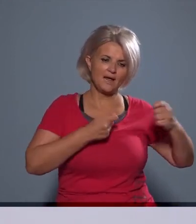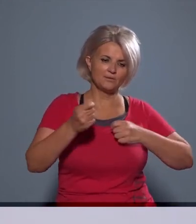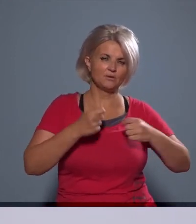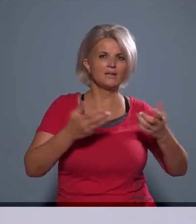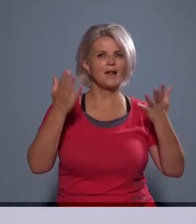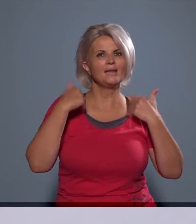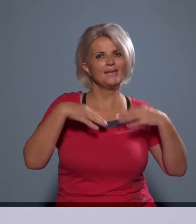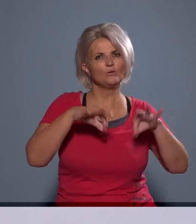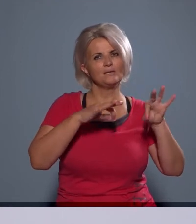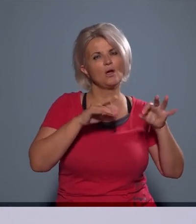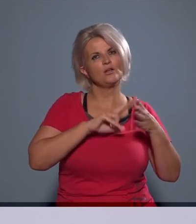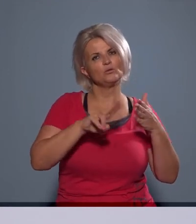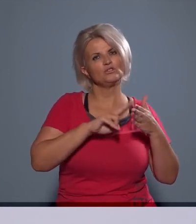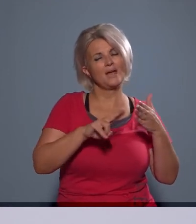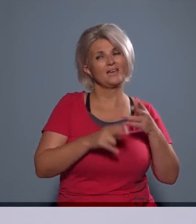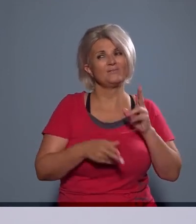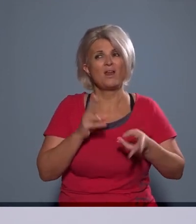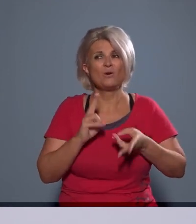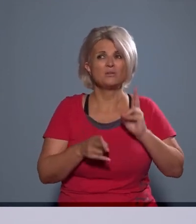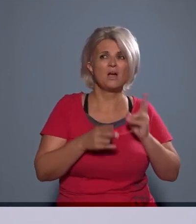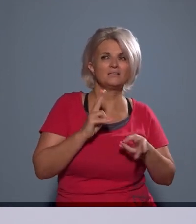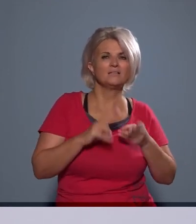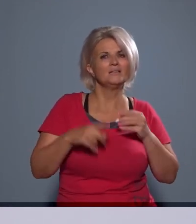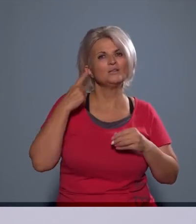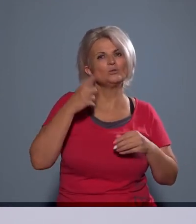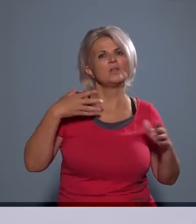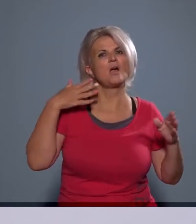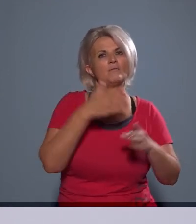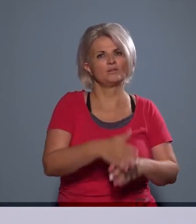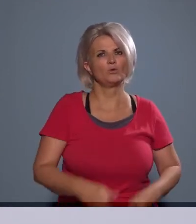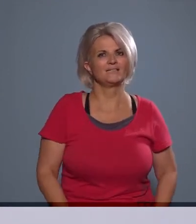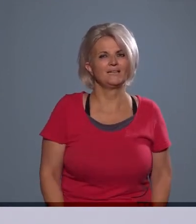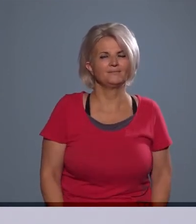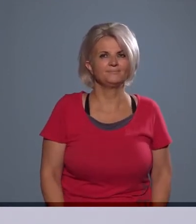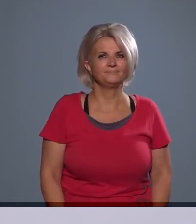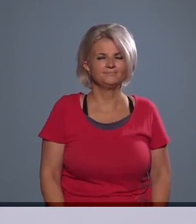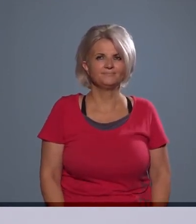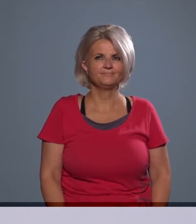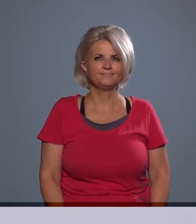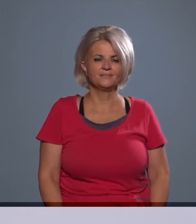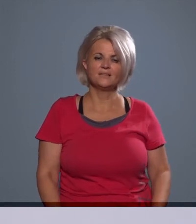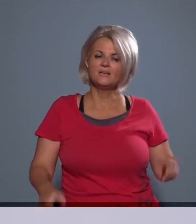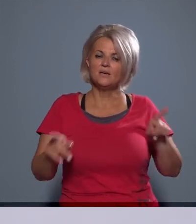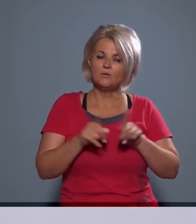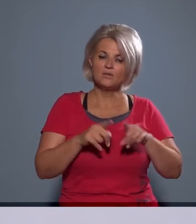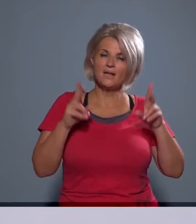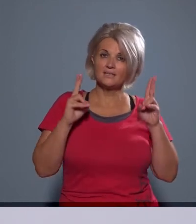hatóságként valamilyen módon közbe tudnak avatkozni, és hát persze ugyanezek a lehetőségei vannak a